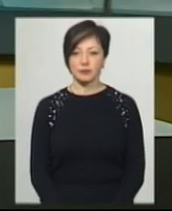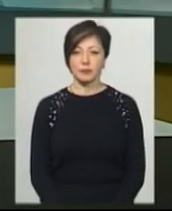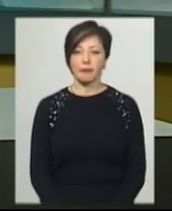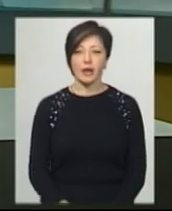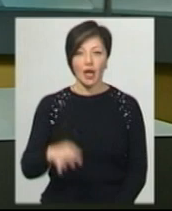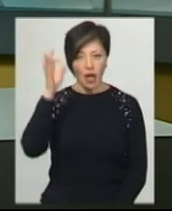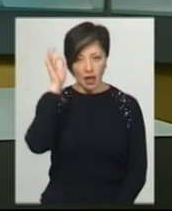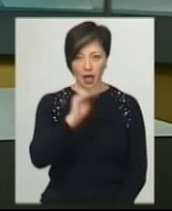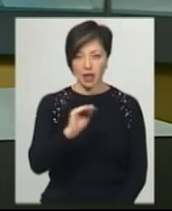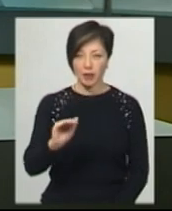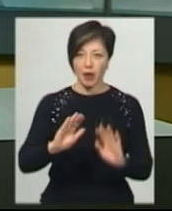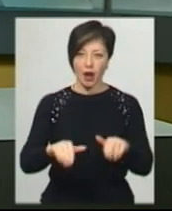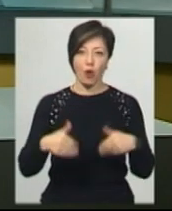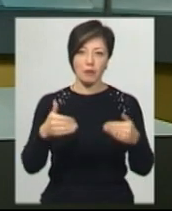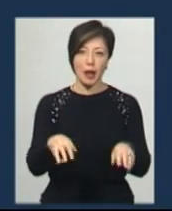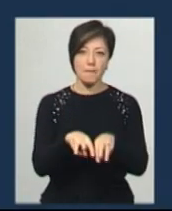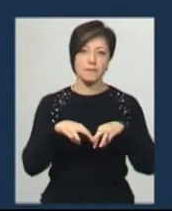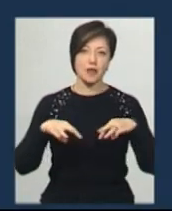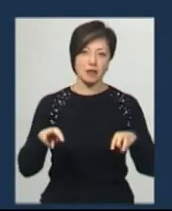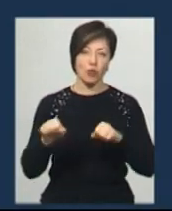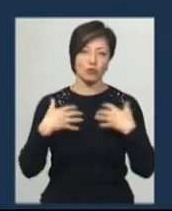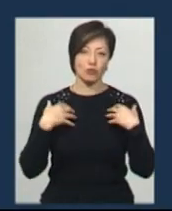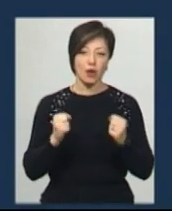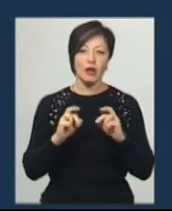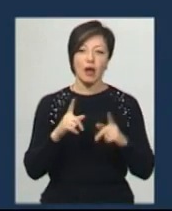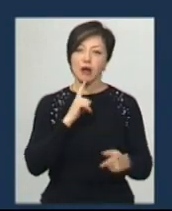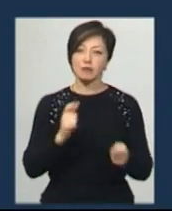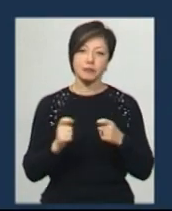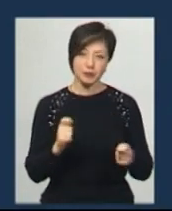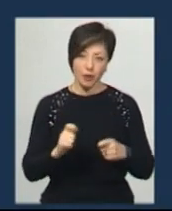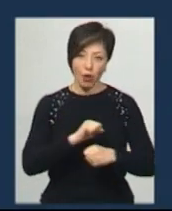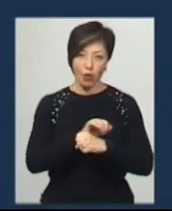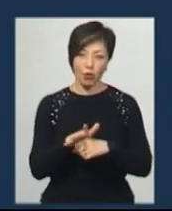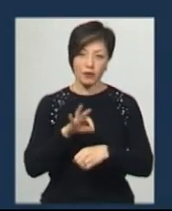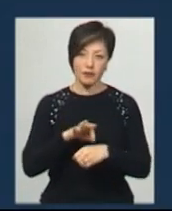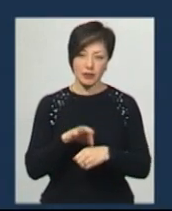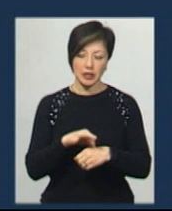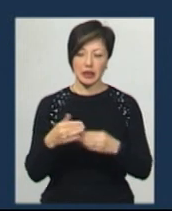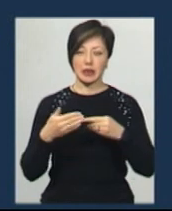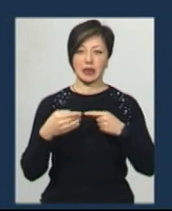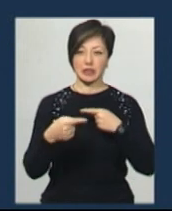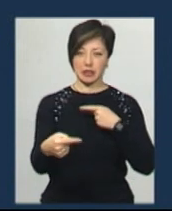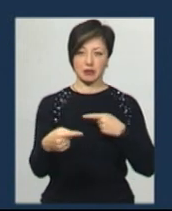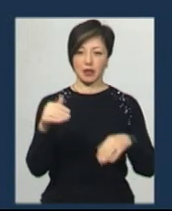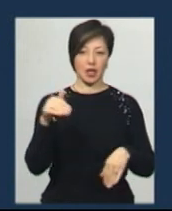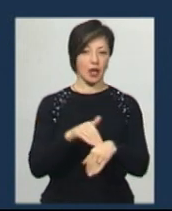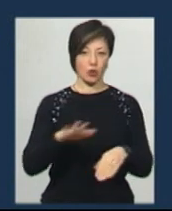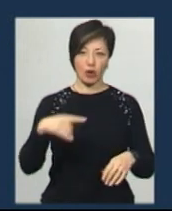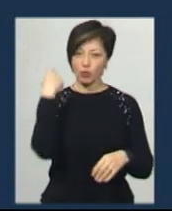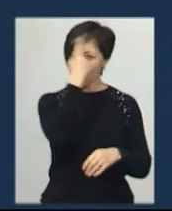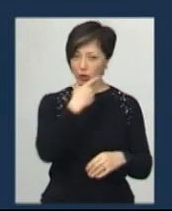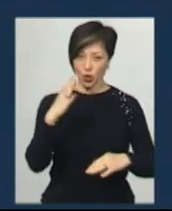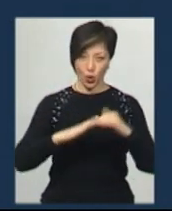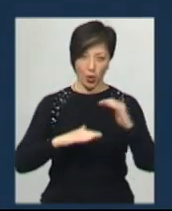Нагадаємо рекомендації Міністерства охорони здоров'я щодо того, як вберегтися від коронавірусу. Тримати дистанцію і не торкатися обличчя